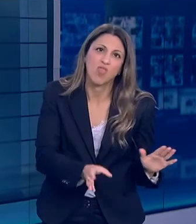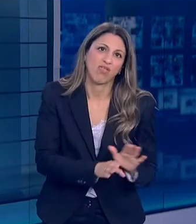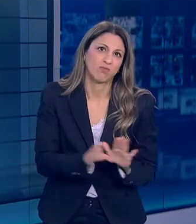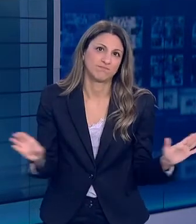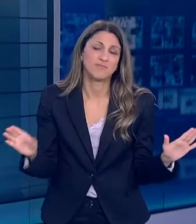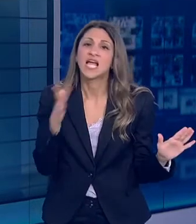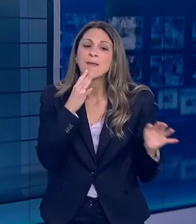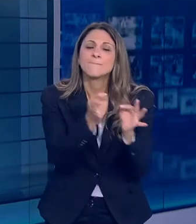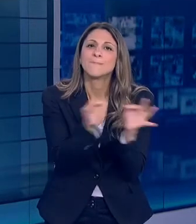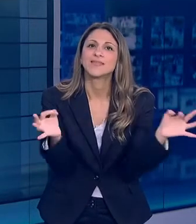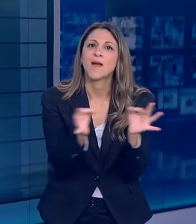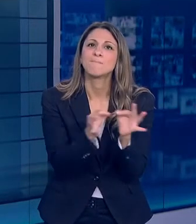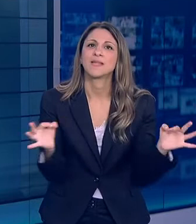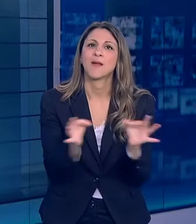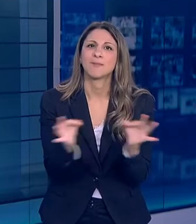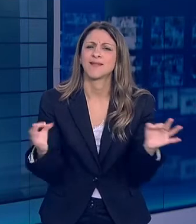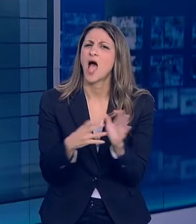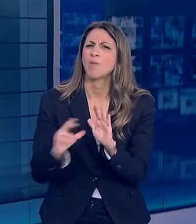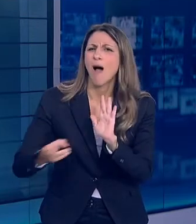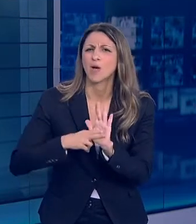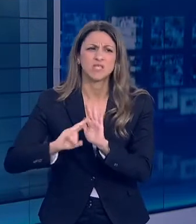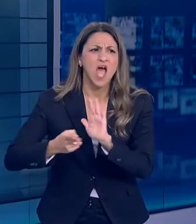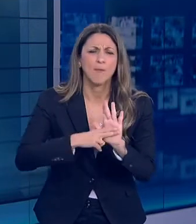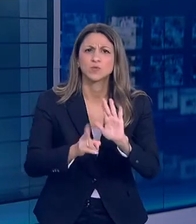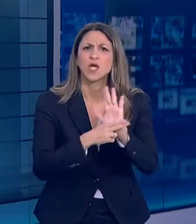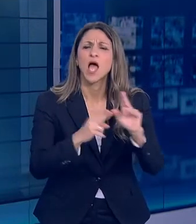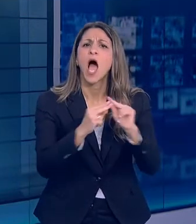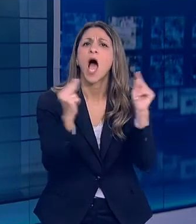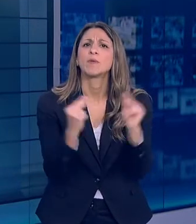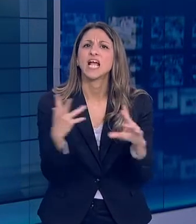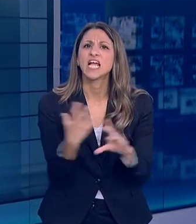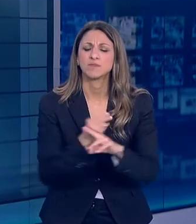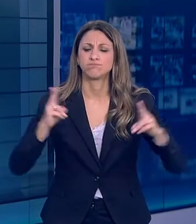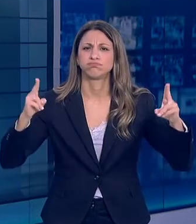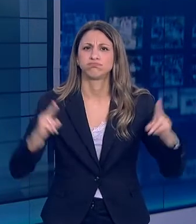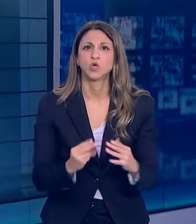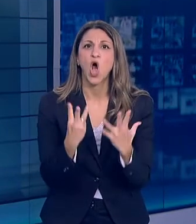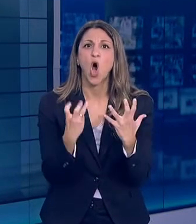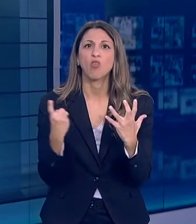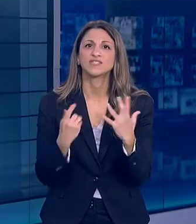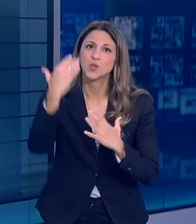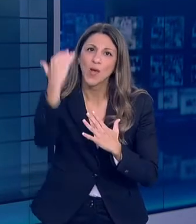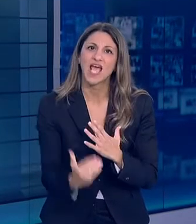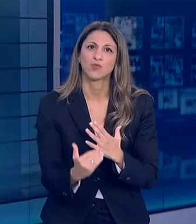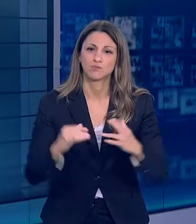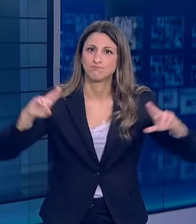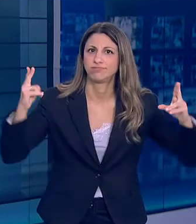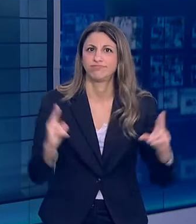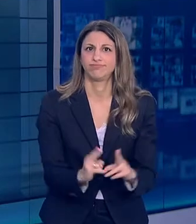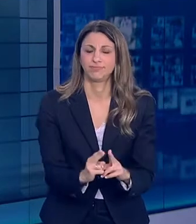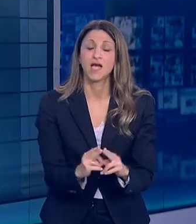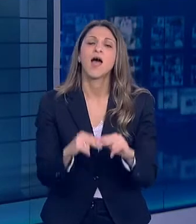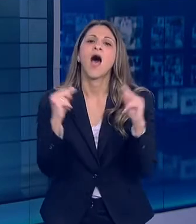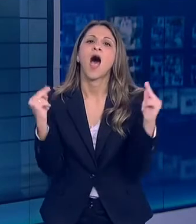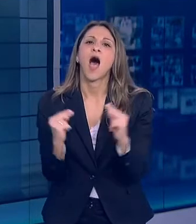μέτρα και μαζί με αυτά και το επώδυνο απαγορευτικό οδήγησε σε μείωση κατά 80% της διασποράς του ιού και ήταν η κύρια αιτία που δεν